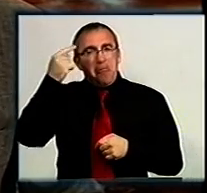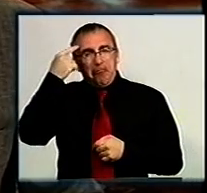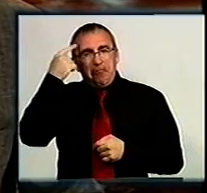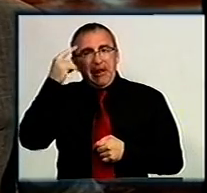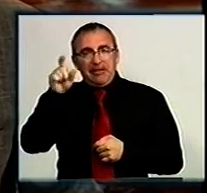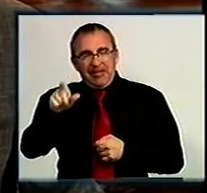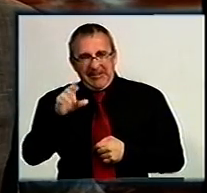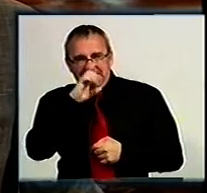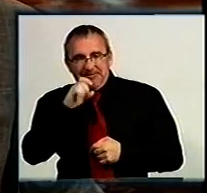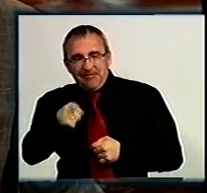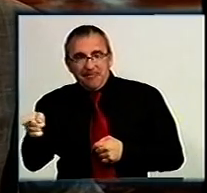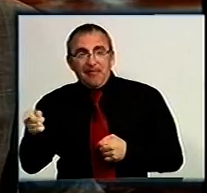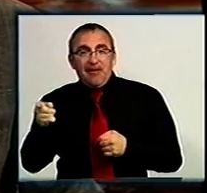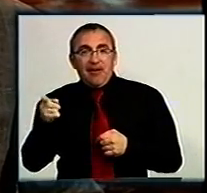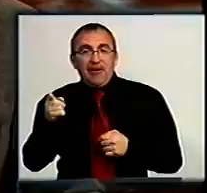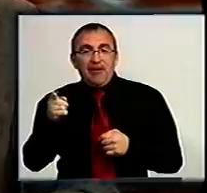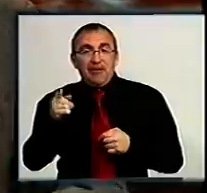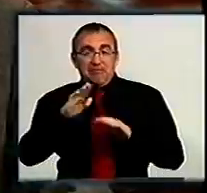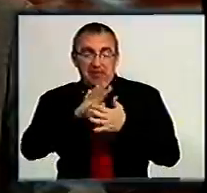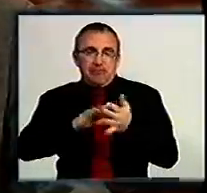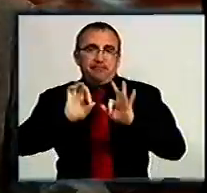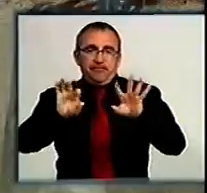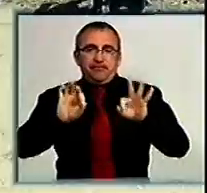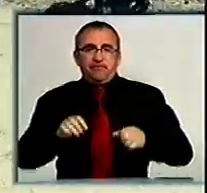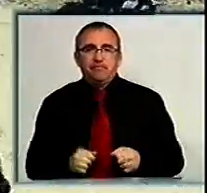Про кращих із собачого роду розповість Інна Примак.